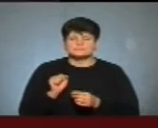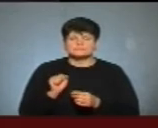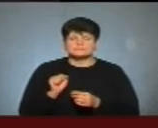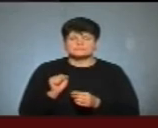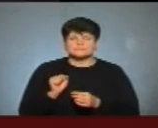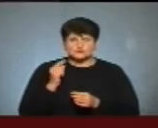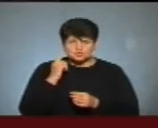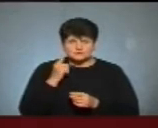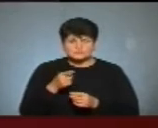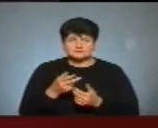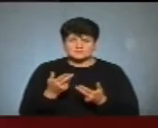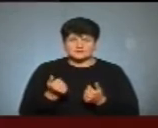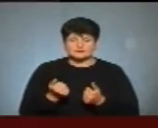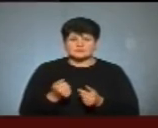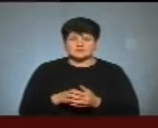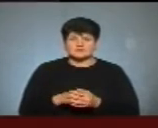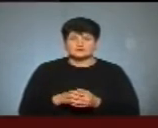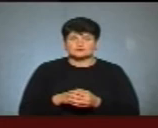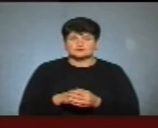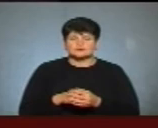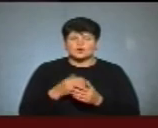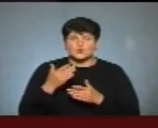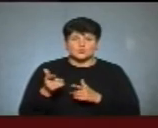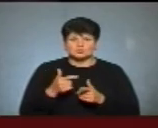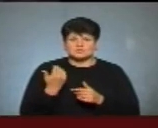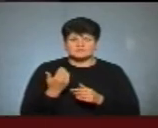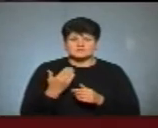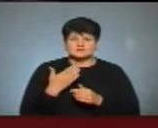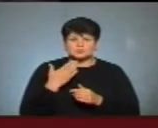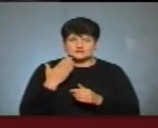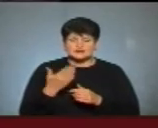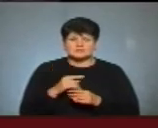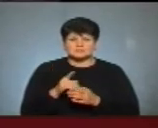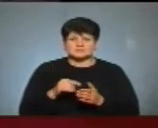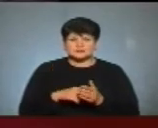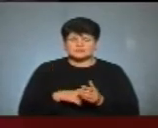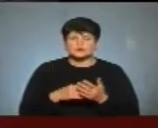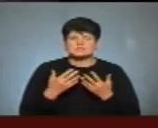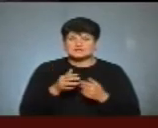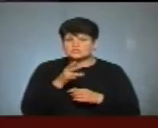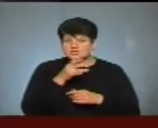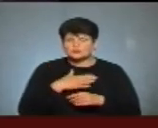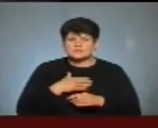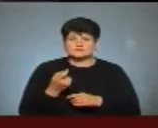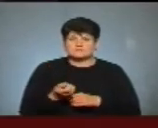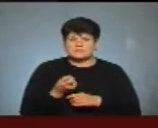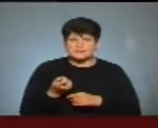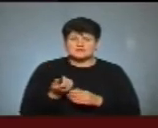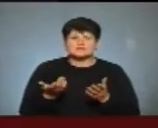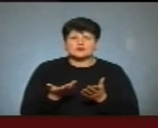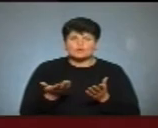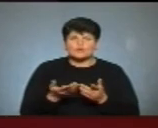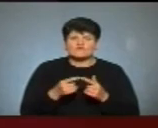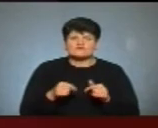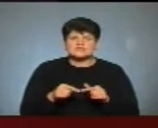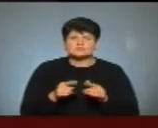Чути мене? Так, але я готую для вас вже останнє, третє запитання з цього блоку. слухаю вас. Оскільки часу в нас обмаль. І от який